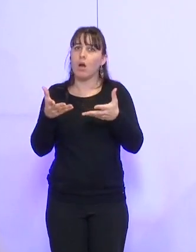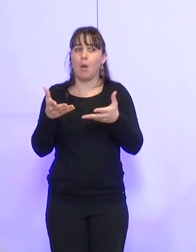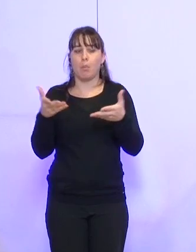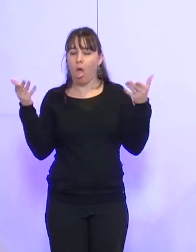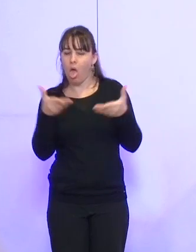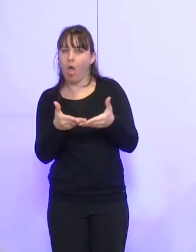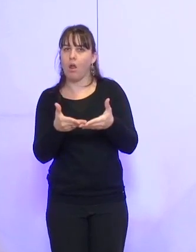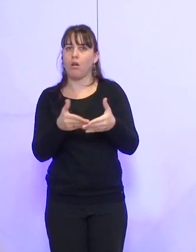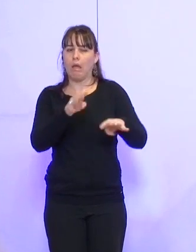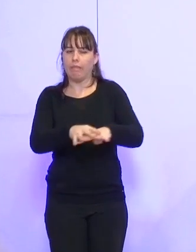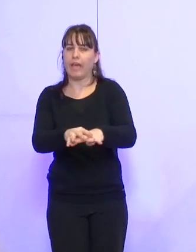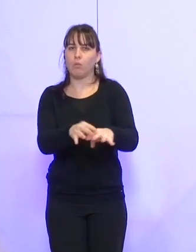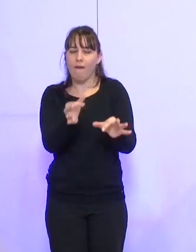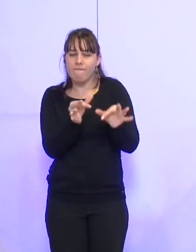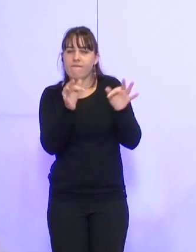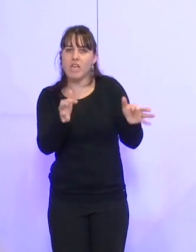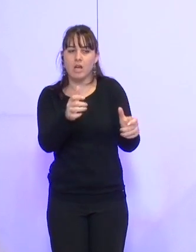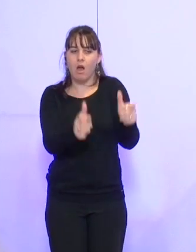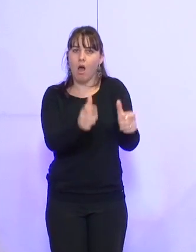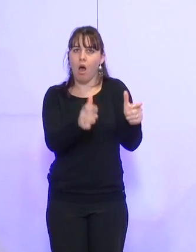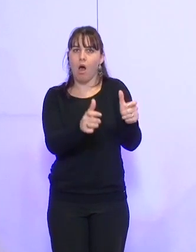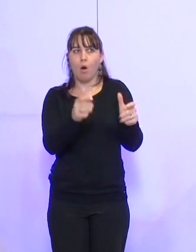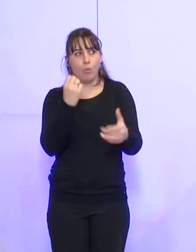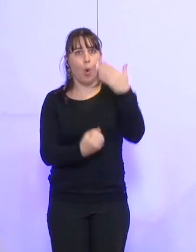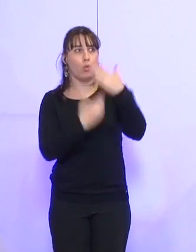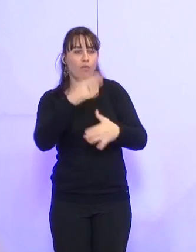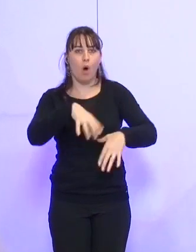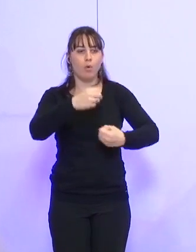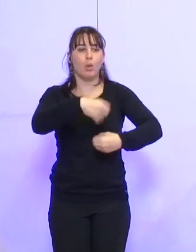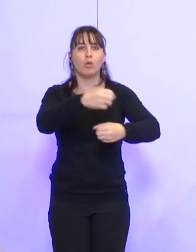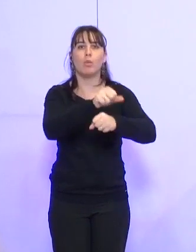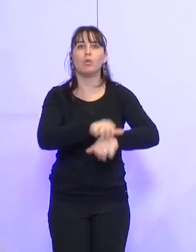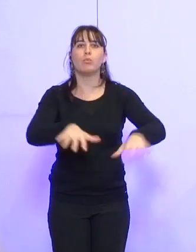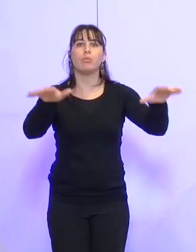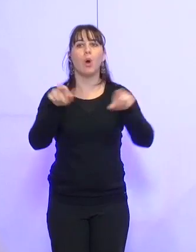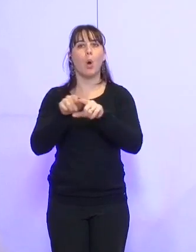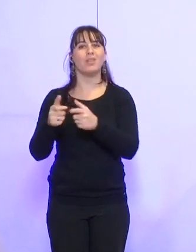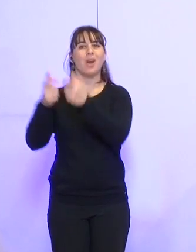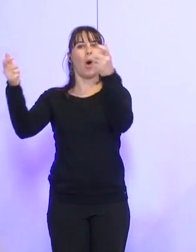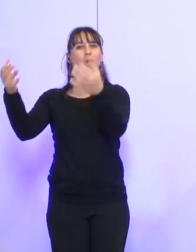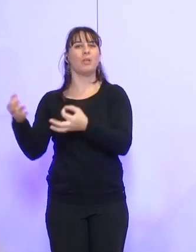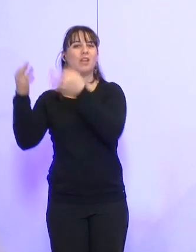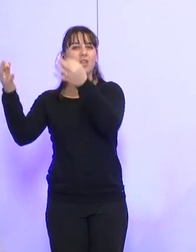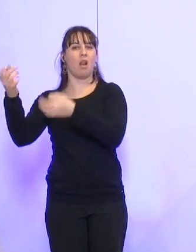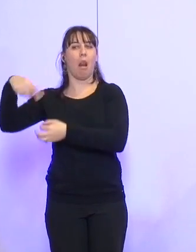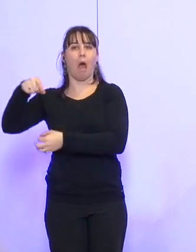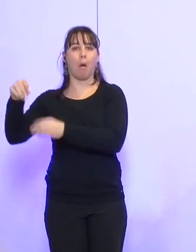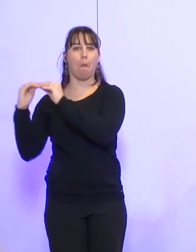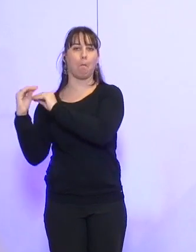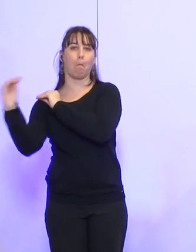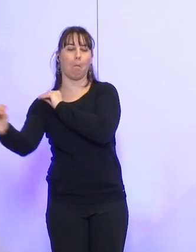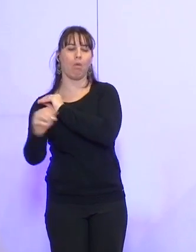pour créer de nouveaux emplois et pour répondre aux besoins collectifs et individuels, là où les entreprises traditionnelles sont absentes.